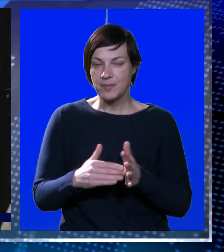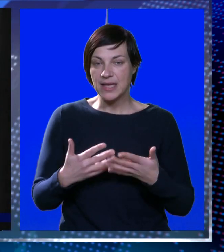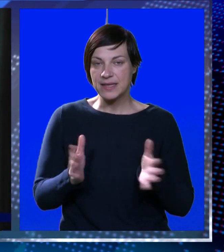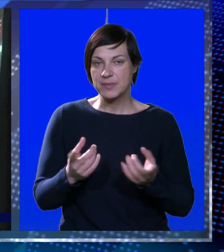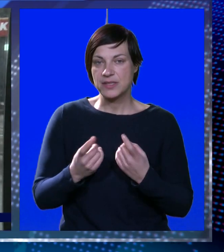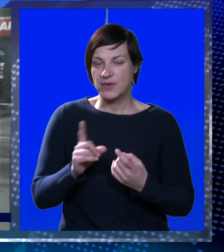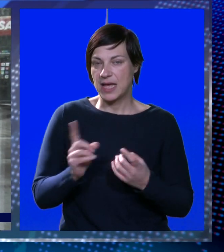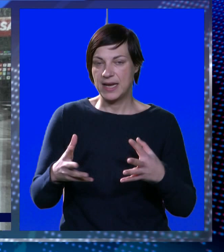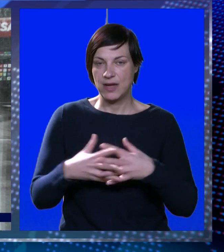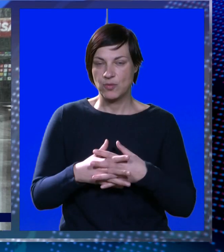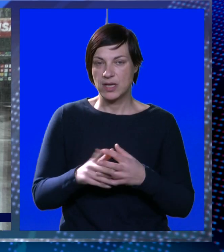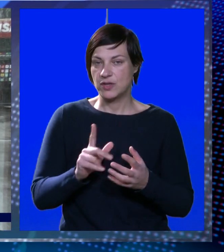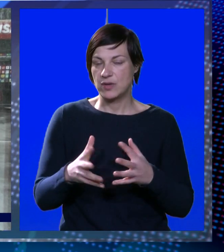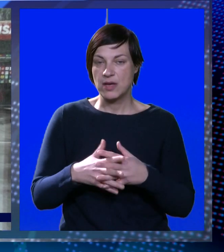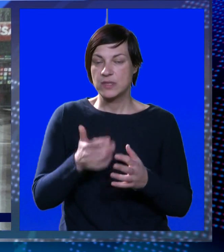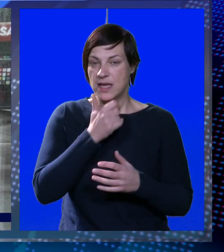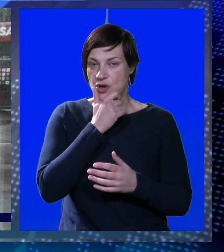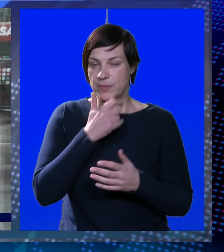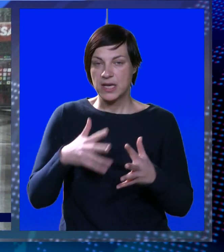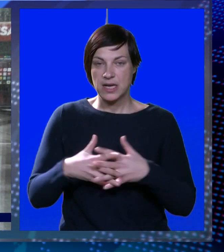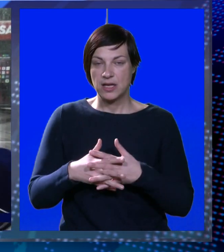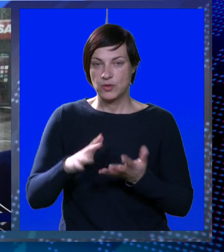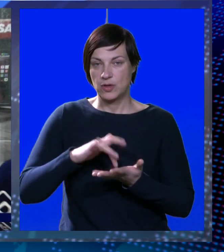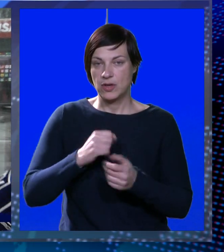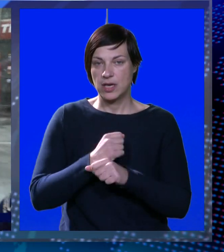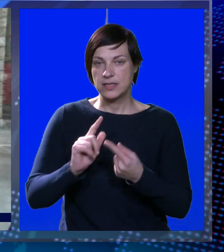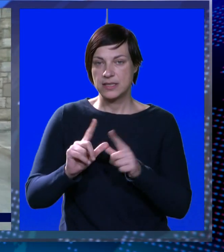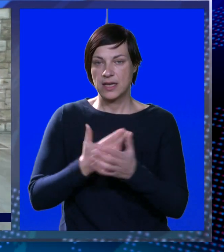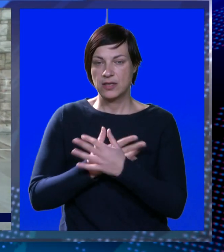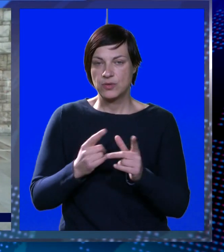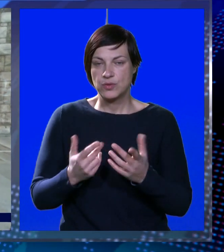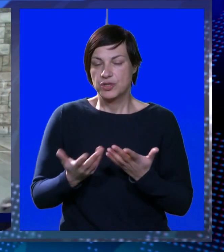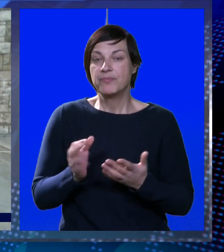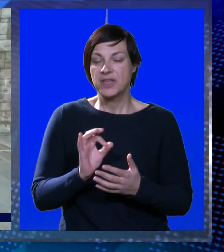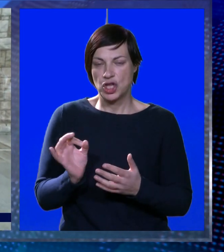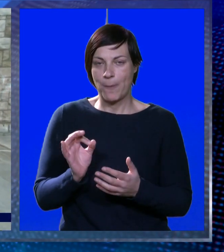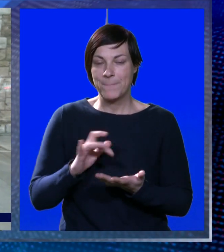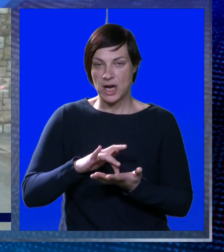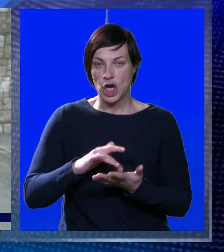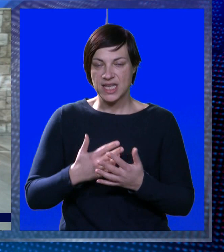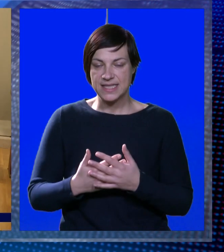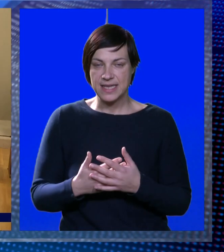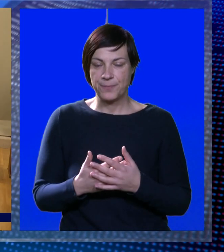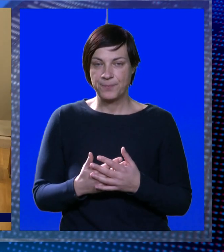Treba se otvoriti, ali ne u gradu, ne u starom gradu. Lokacija Gruš, kakva vam se čini za to? Dobro.